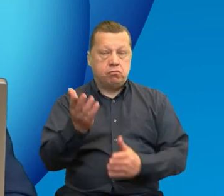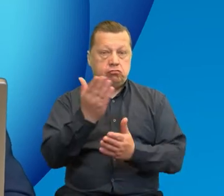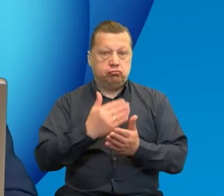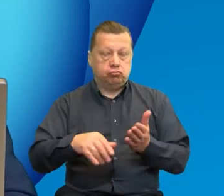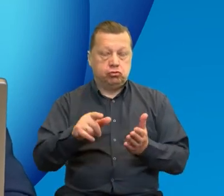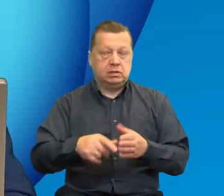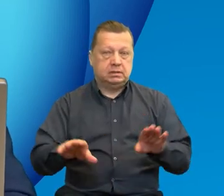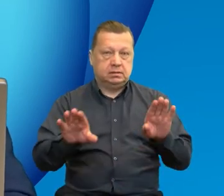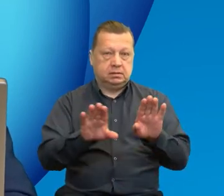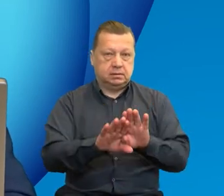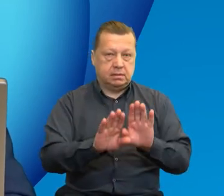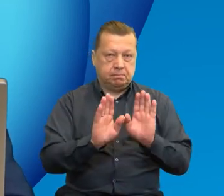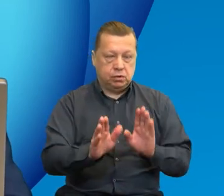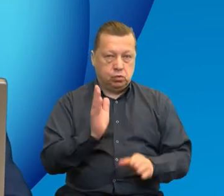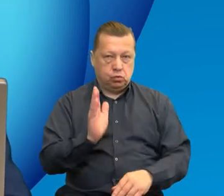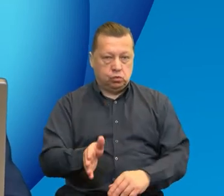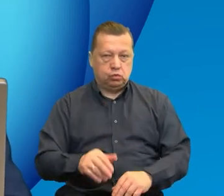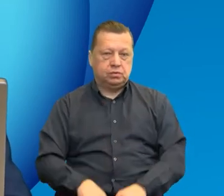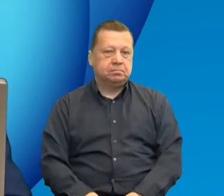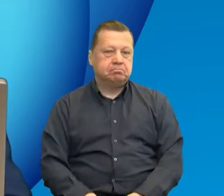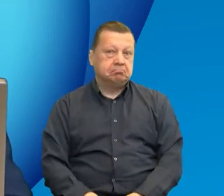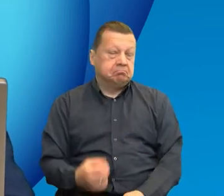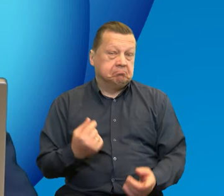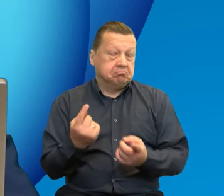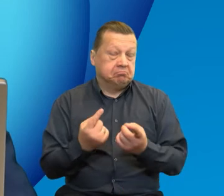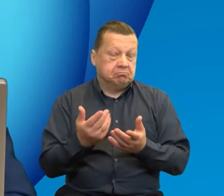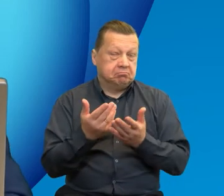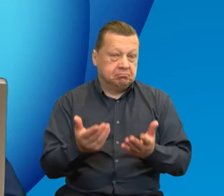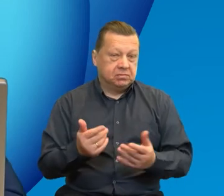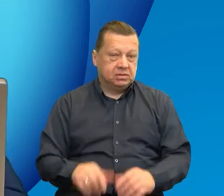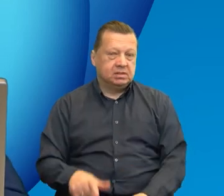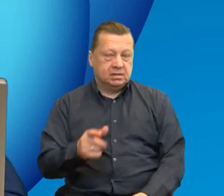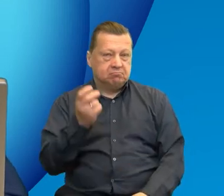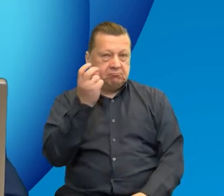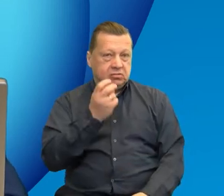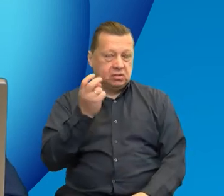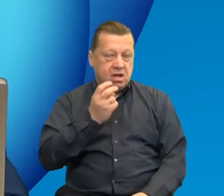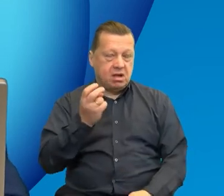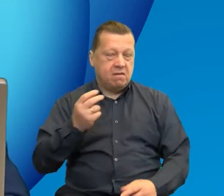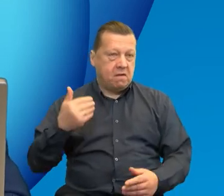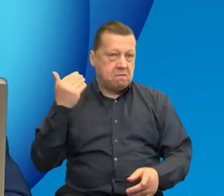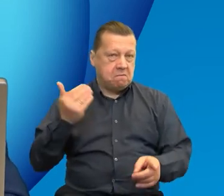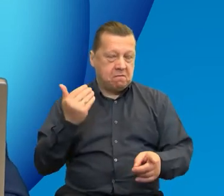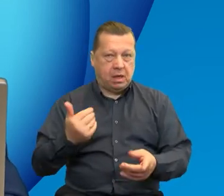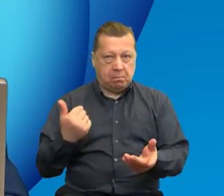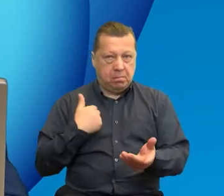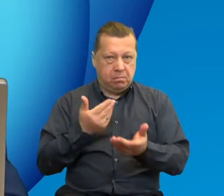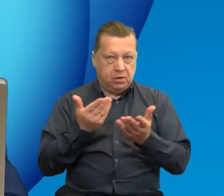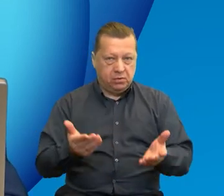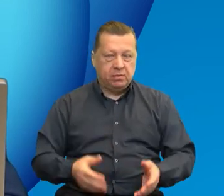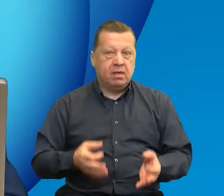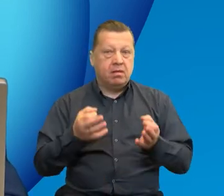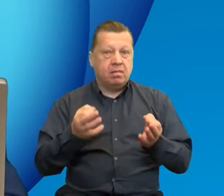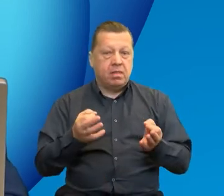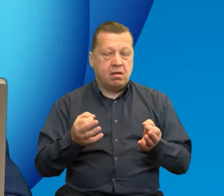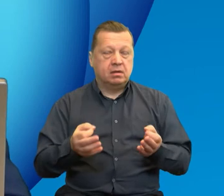spotkania. Mam nadzieję, że mogliście Państwo zapoznać się z inspirującymi, ciekawymi wystąpieniami. Zapraszam Państwa